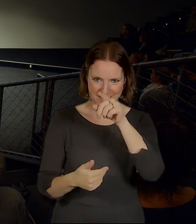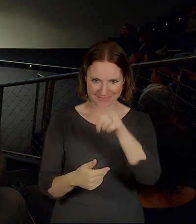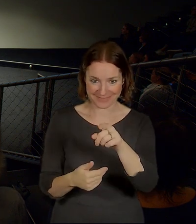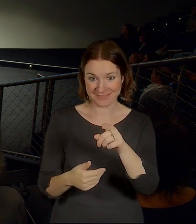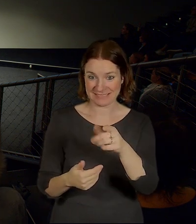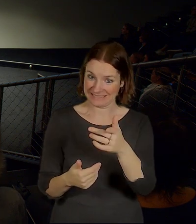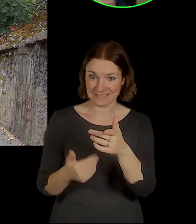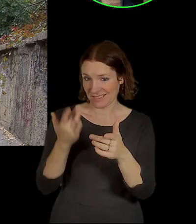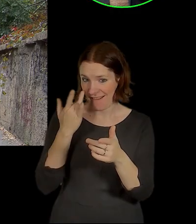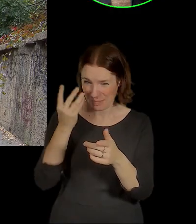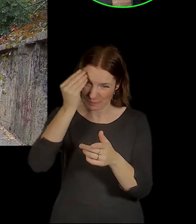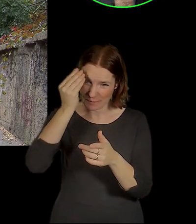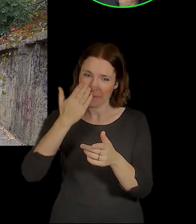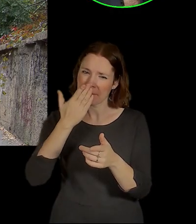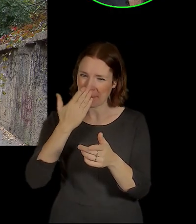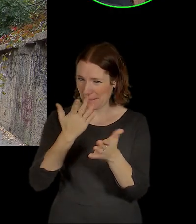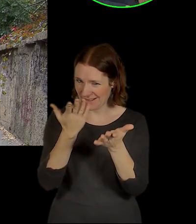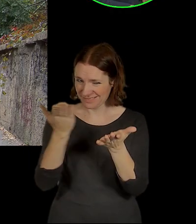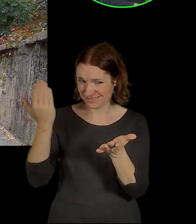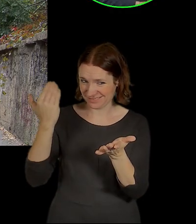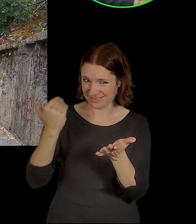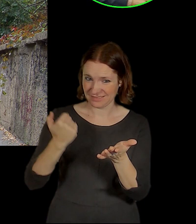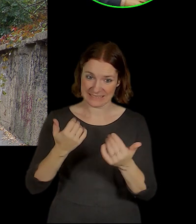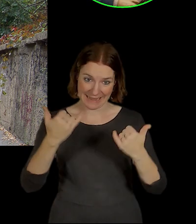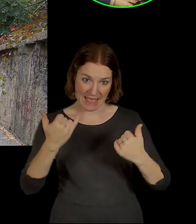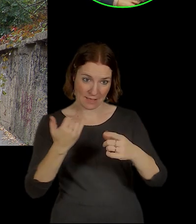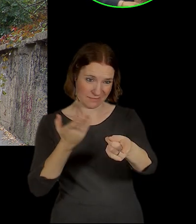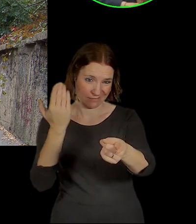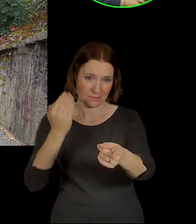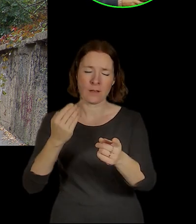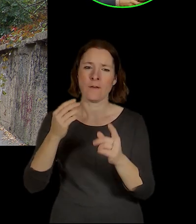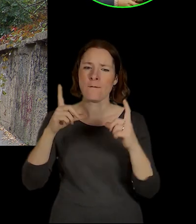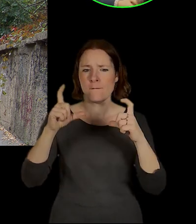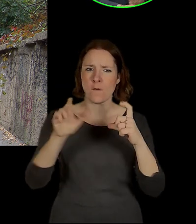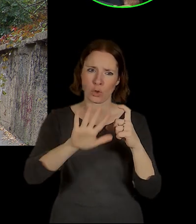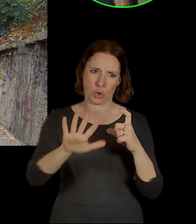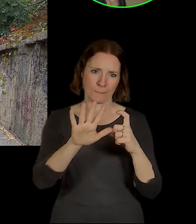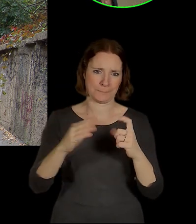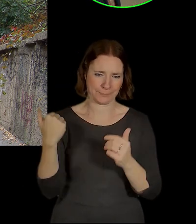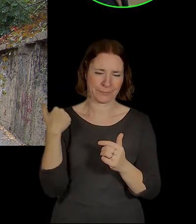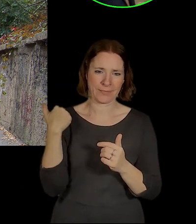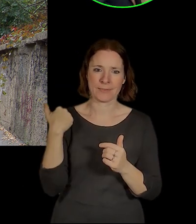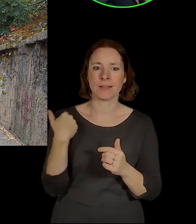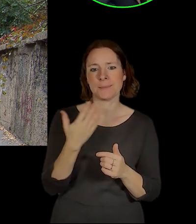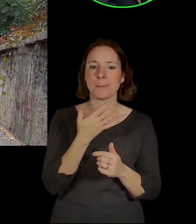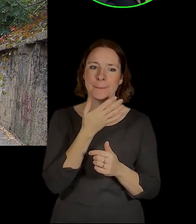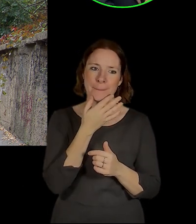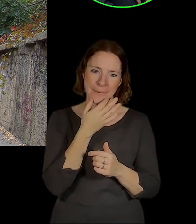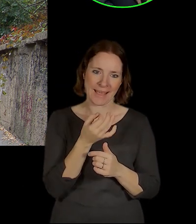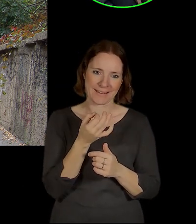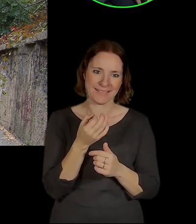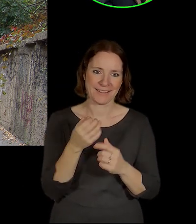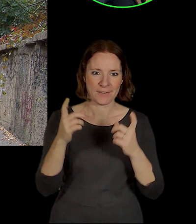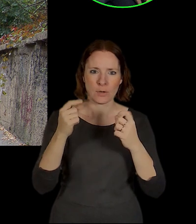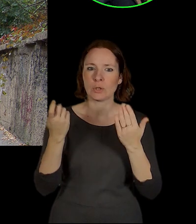nevím jestli pamatujete, jak to vypadalo na zahradním městě. Vypadalo to nějak zhruba takhle. To je taky jako hezká východoevropská fotka,